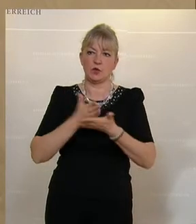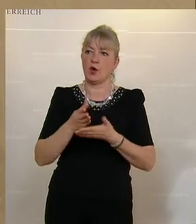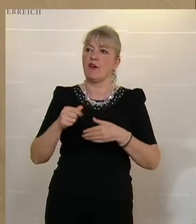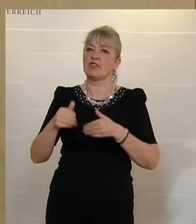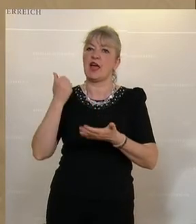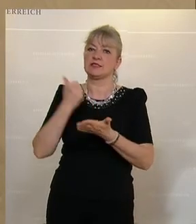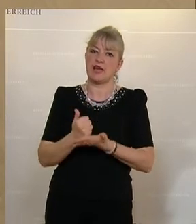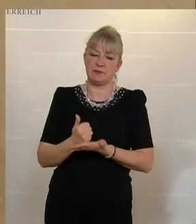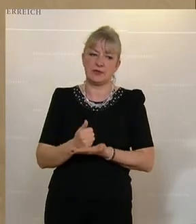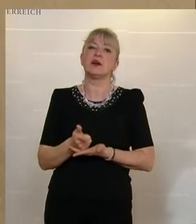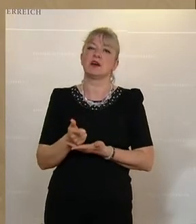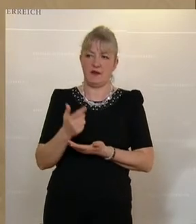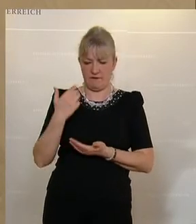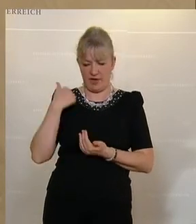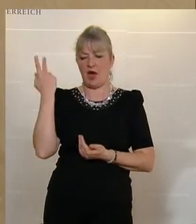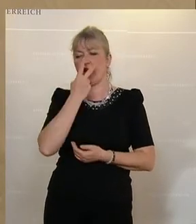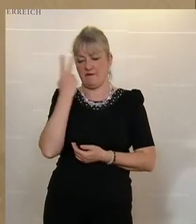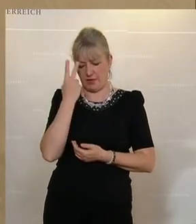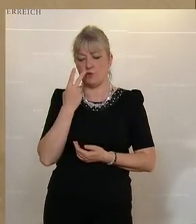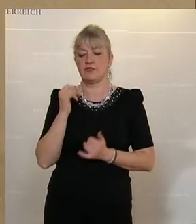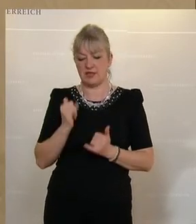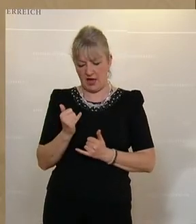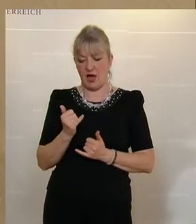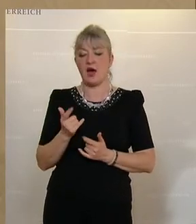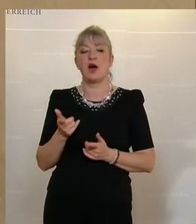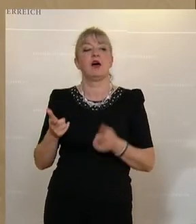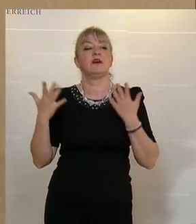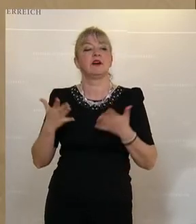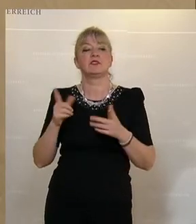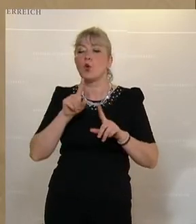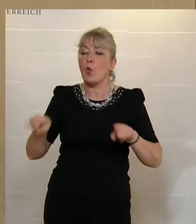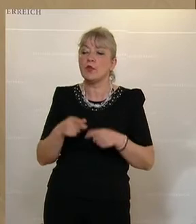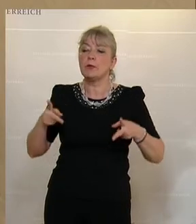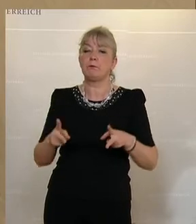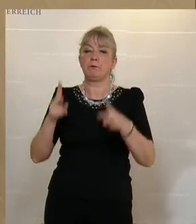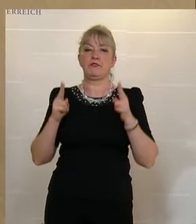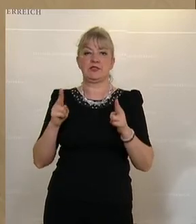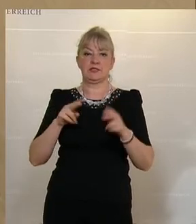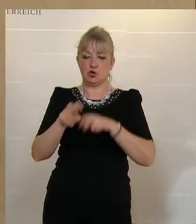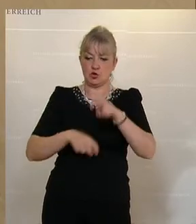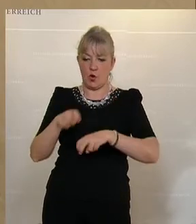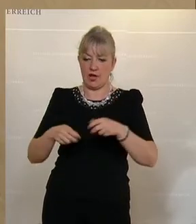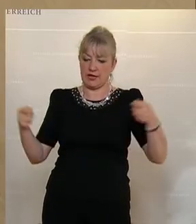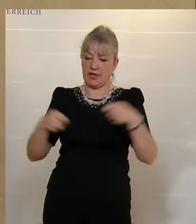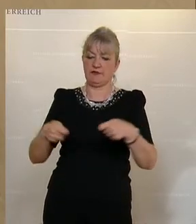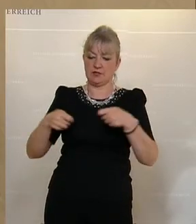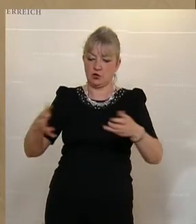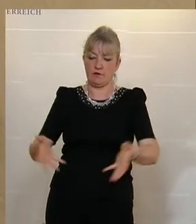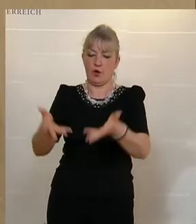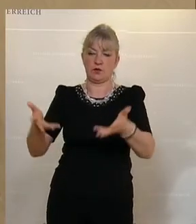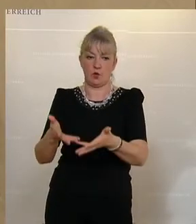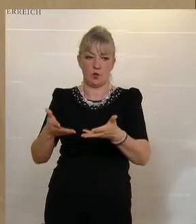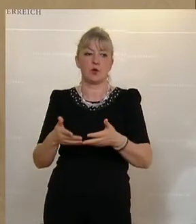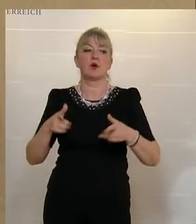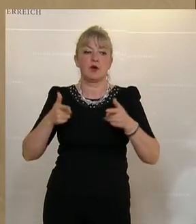die Finanzämter wäre vernünftig gewesen. Und zwar in Form einer unbefristeten steuerlichen Investitionsförderung